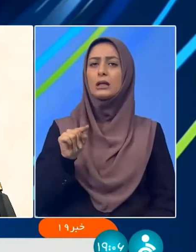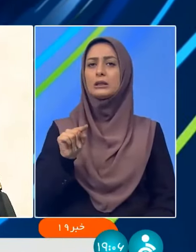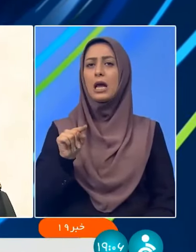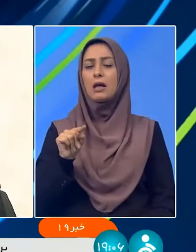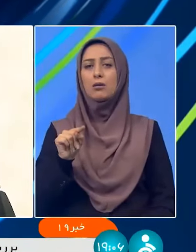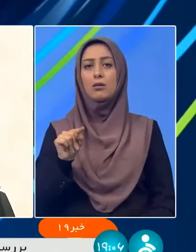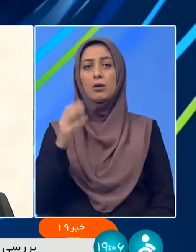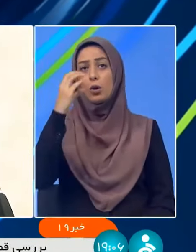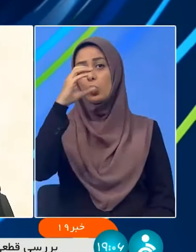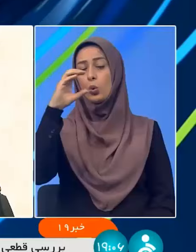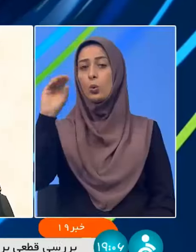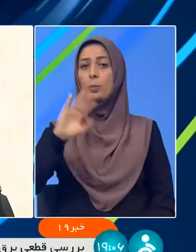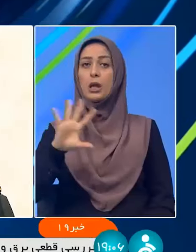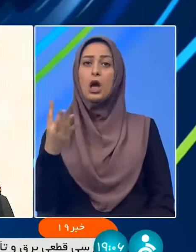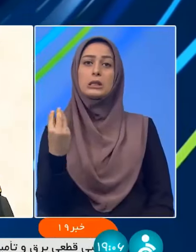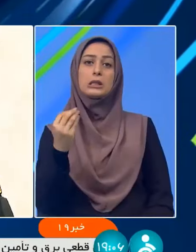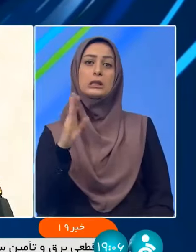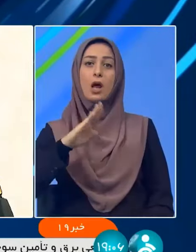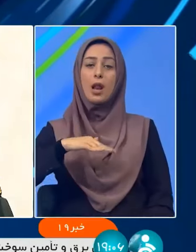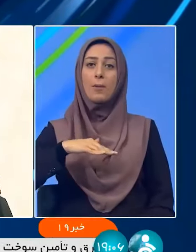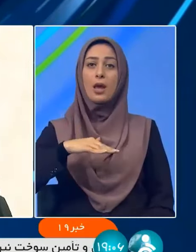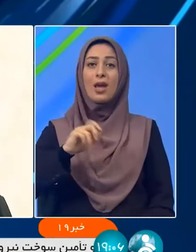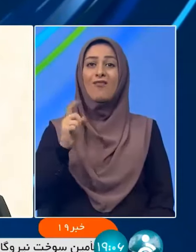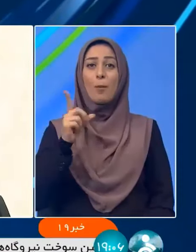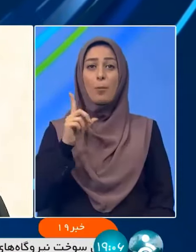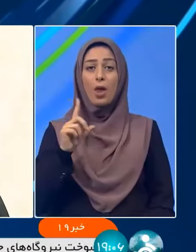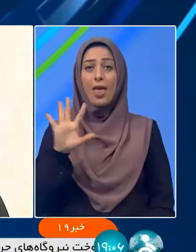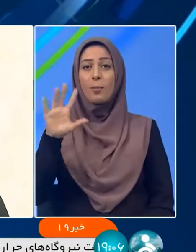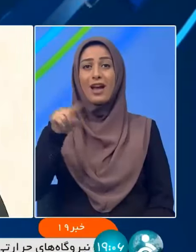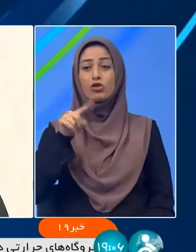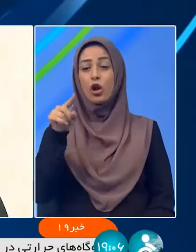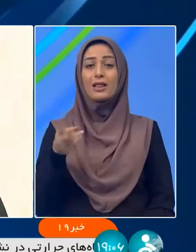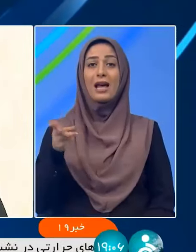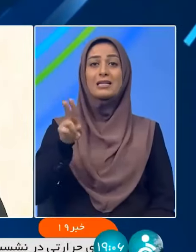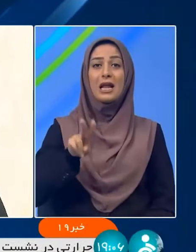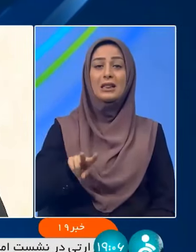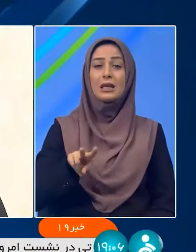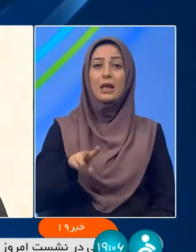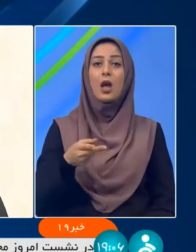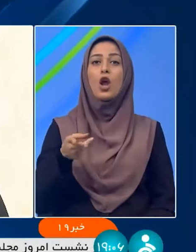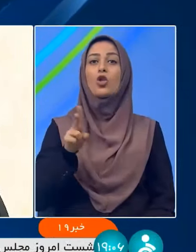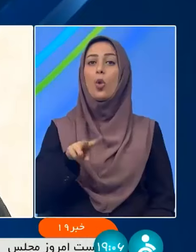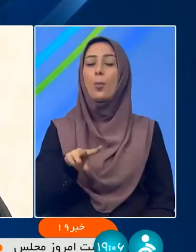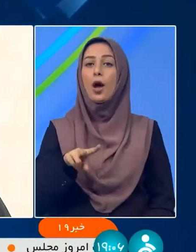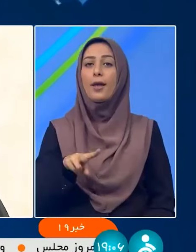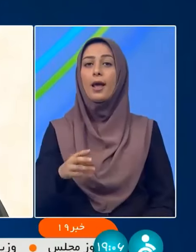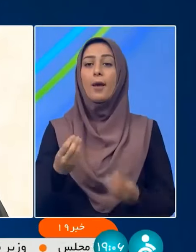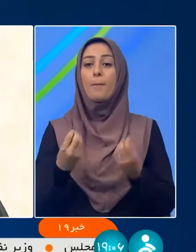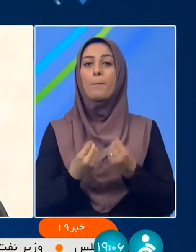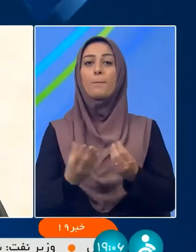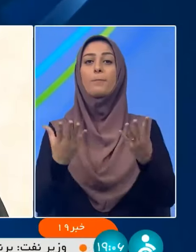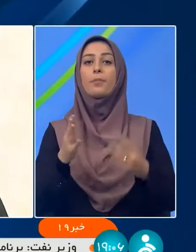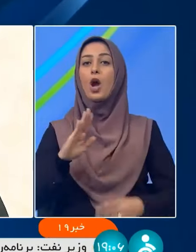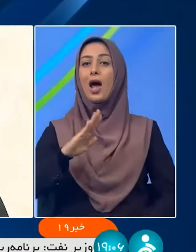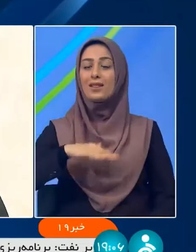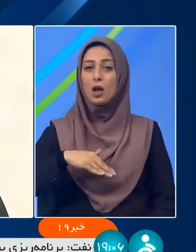درصد ما نیاز به بروز رسانی داریم قیلید از کمبود هاستید این به لازه کیفیت فقط